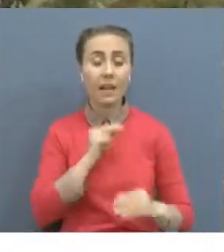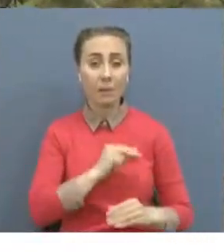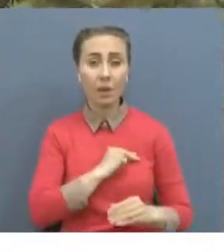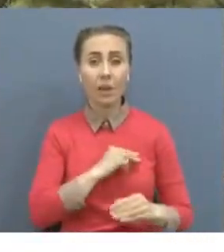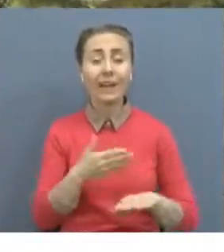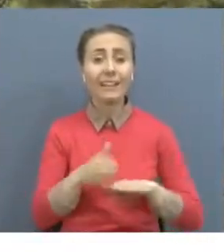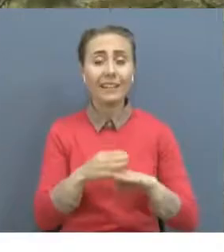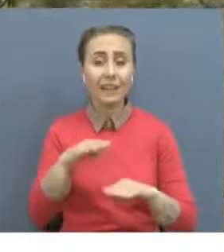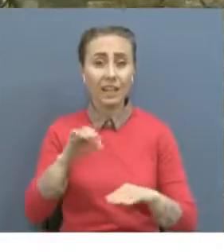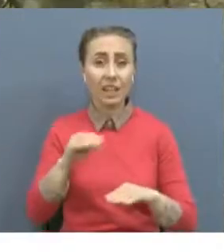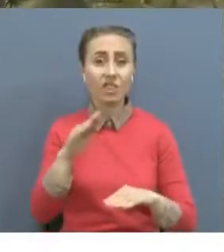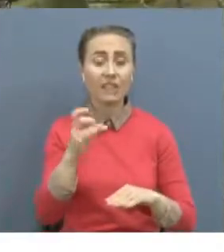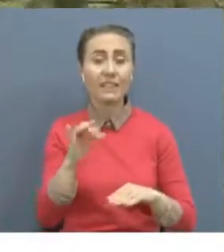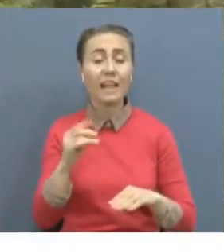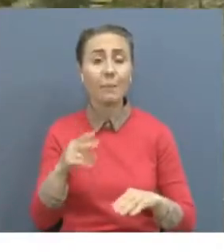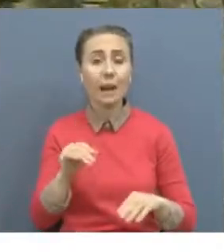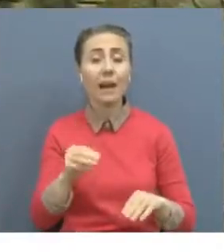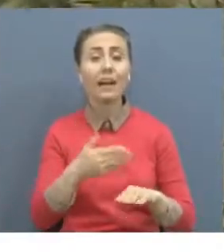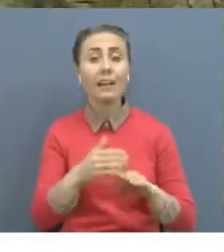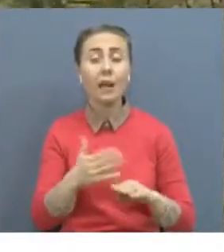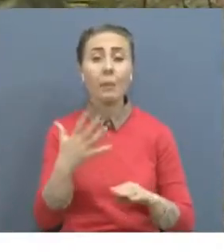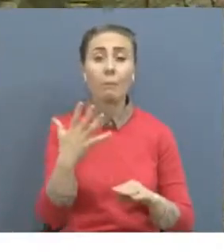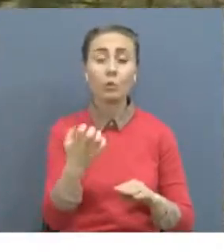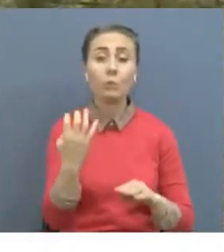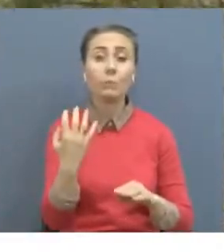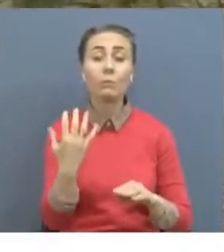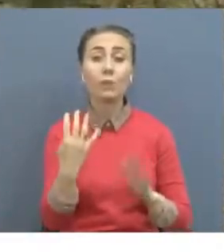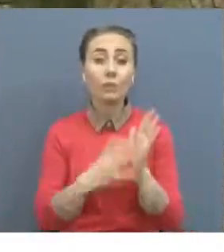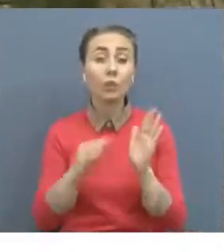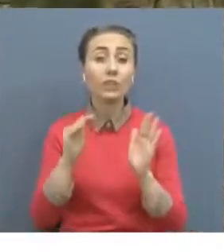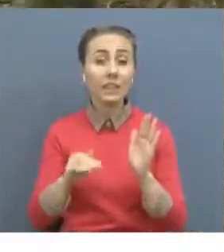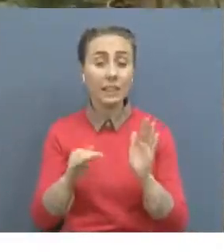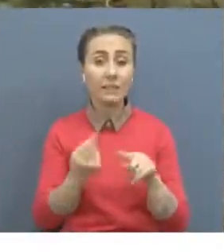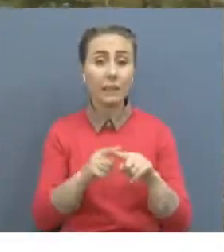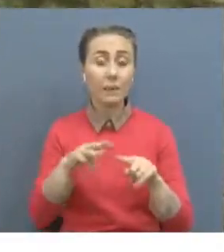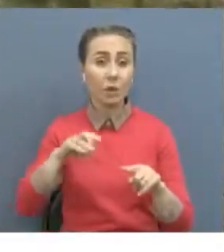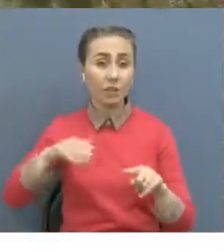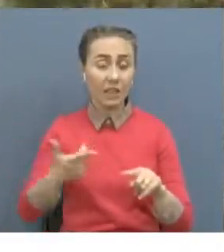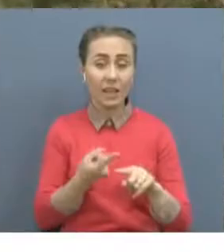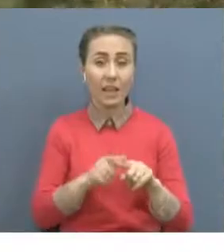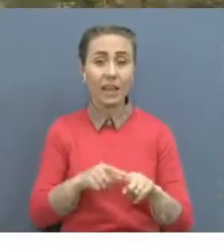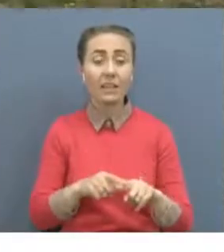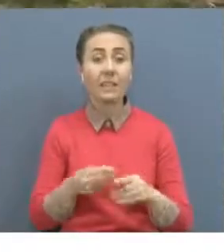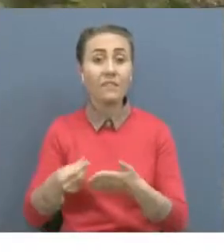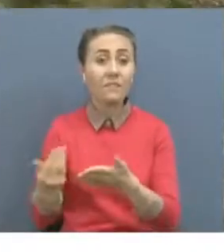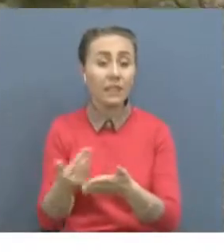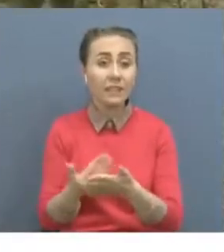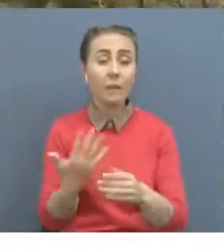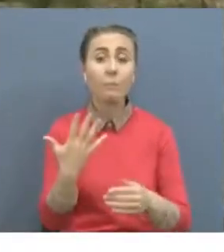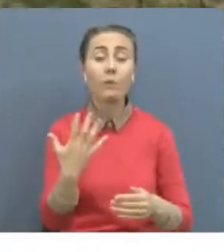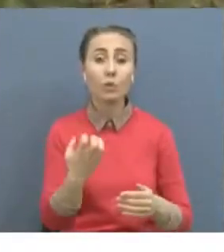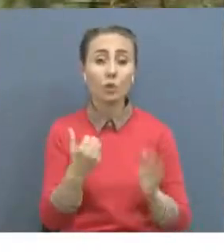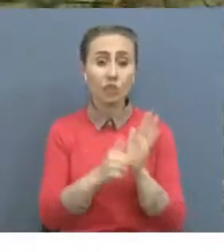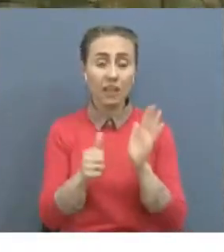599 миллион тенге көлемінде несия алуға өтінім берілді. Бүгінде оның 566 миллион тенгесі қаржыландырылды. Қазіргі